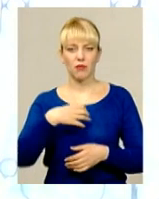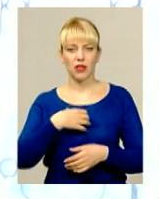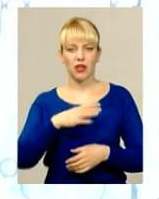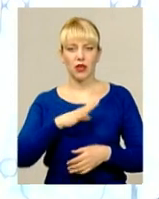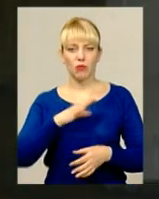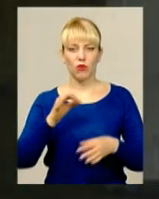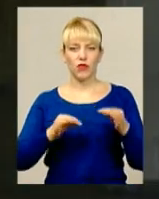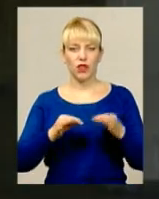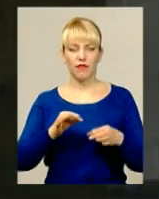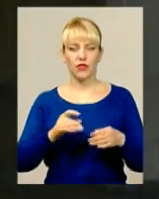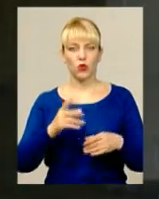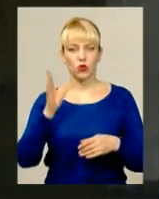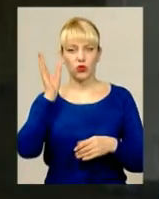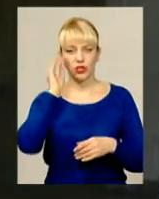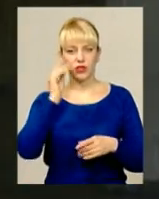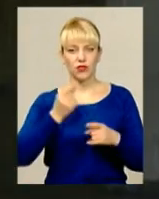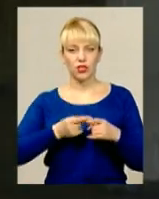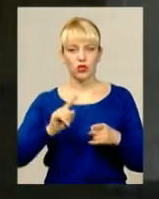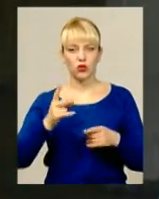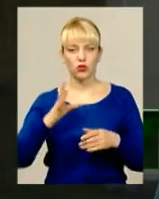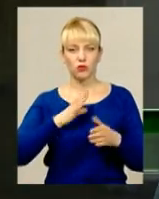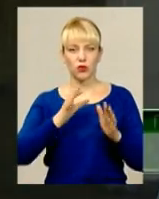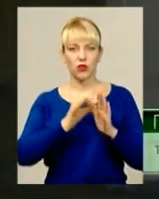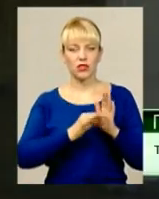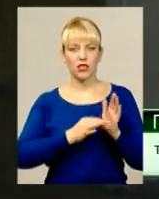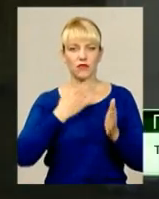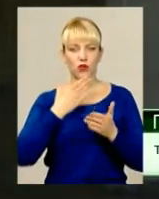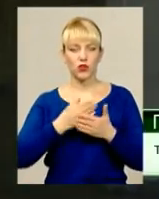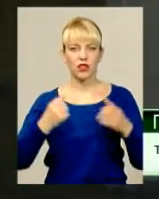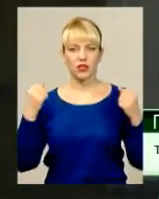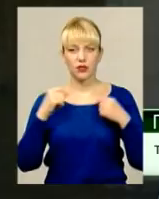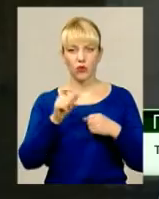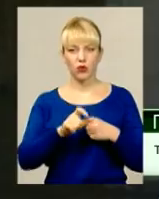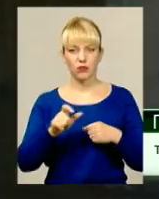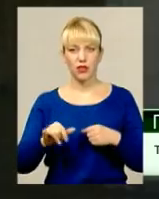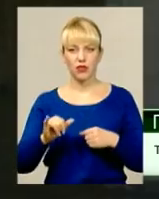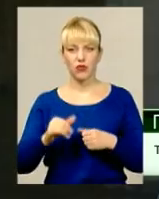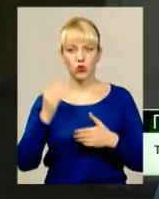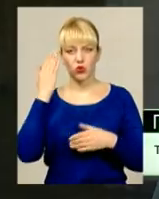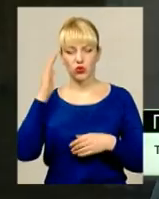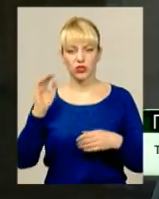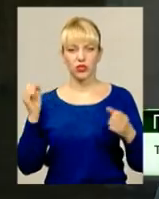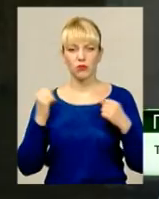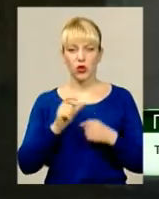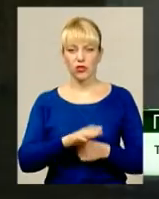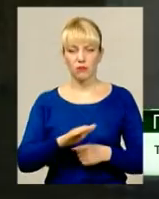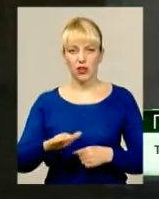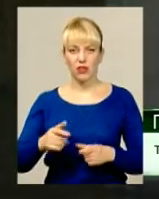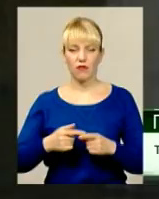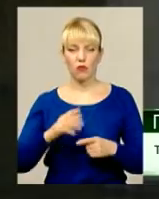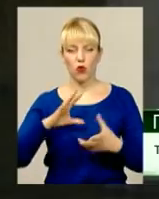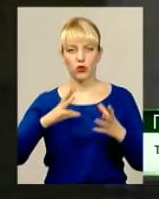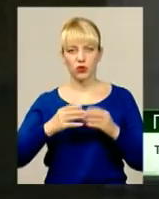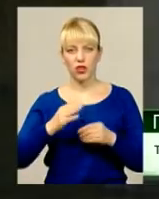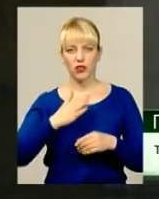Учитывая то, що приходилось оцінювати їх своїх спортсменів і чужих спортсменів, то по результатам наші выступили